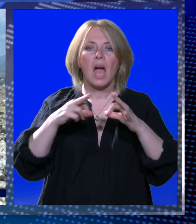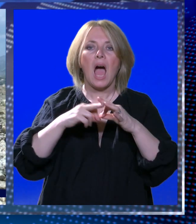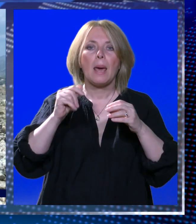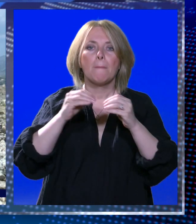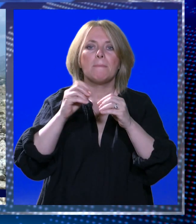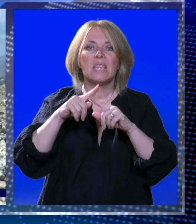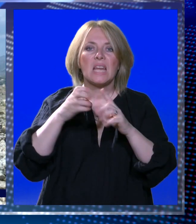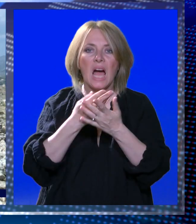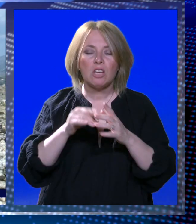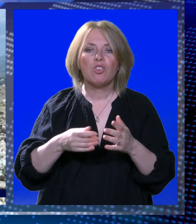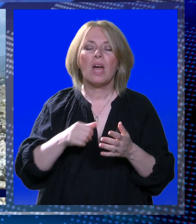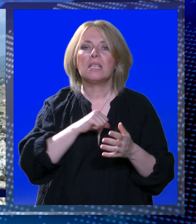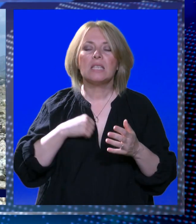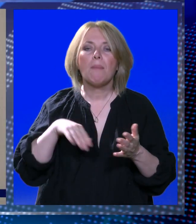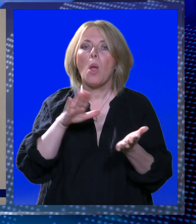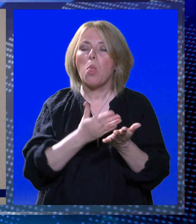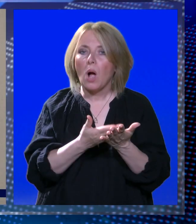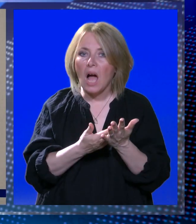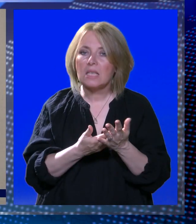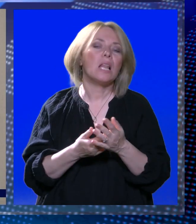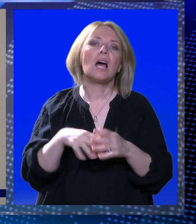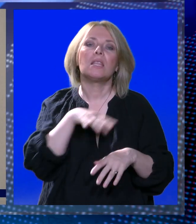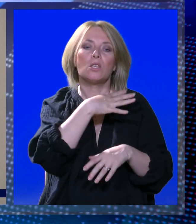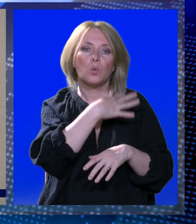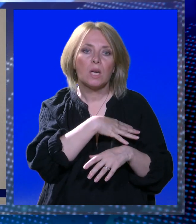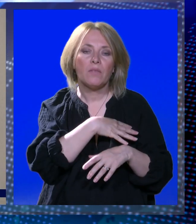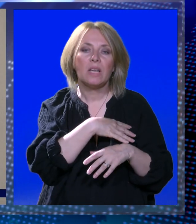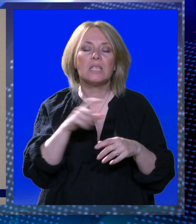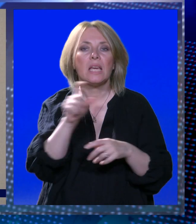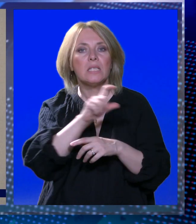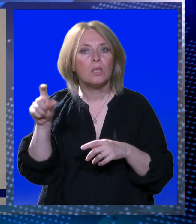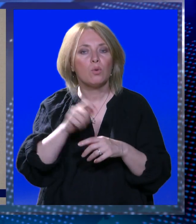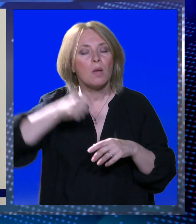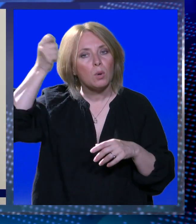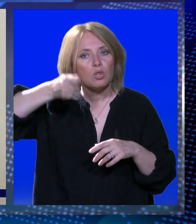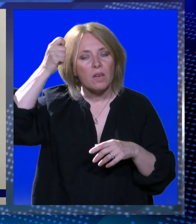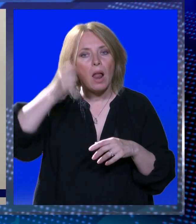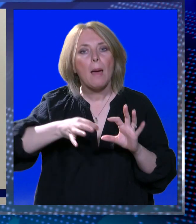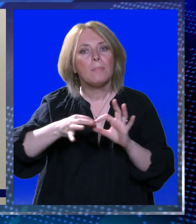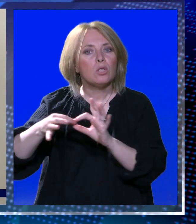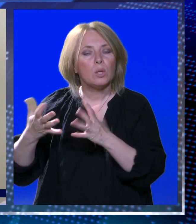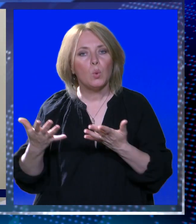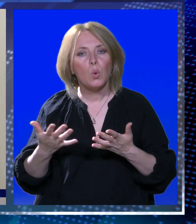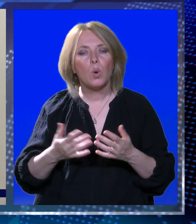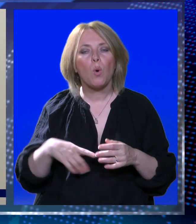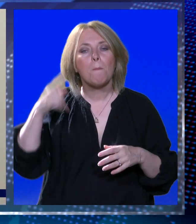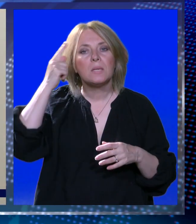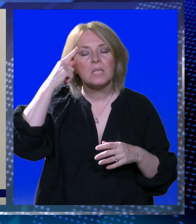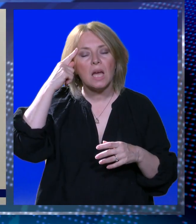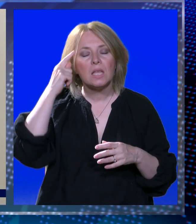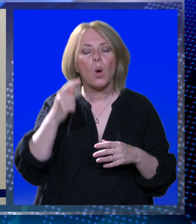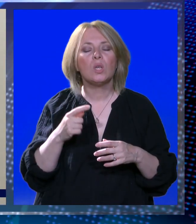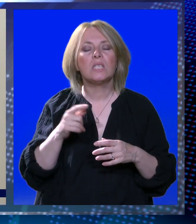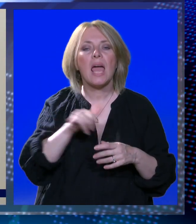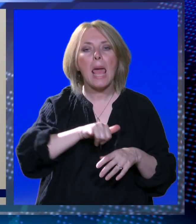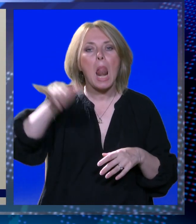Arbitraža je samo dokazala da su hrvatske institucije, kaže Franković, u potpunosti poštivale proceduru. Prisjetio se i leta za Pariz na kojem je bio